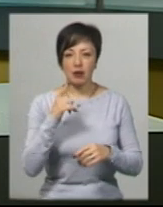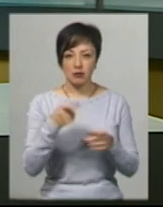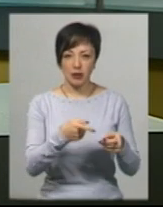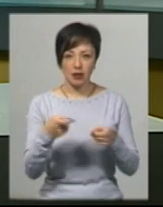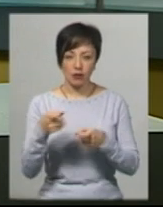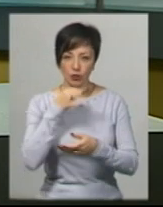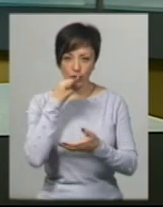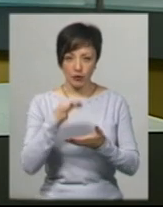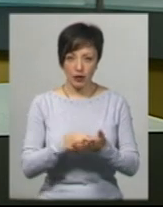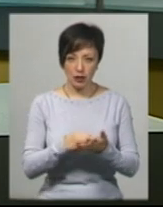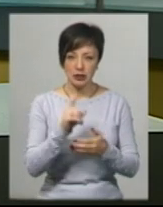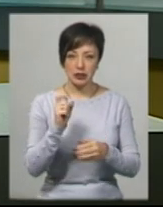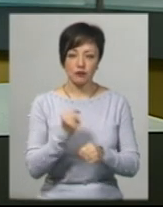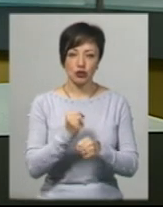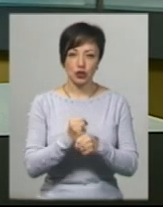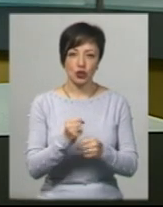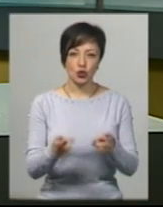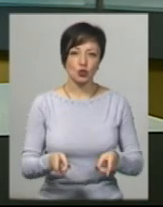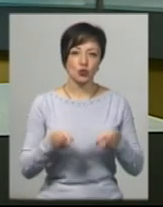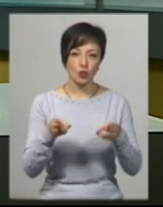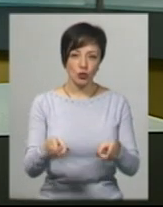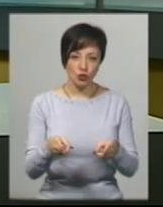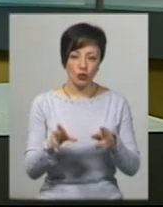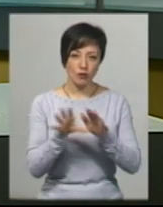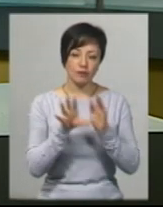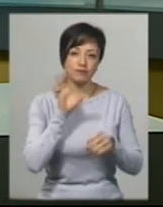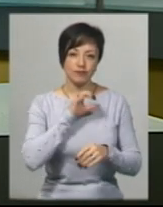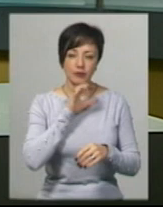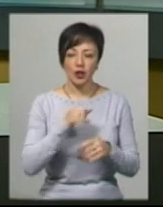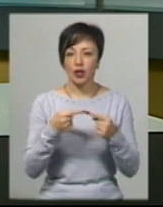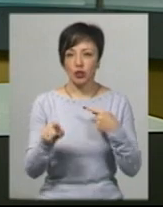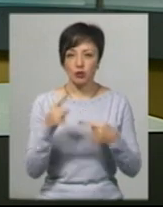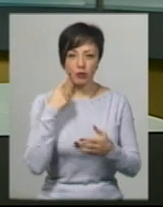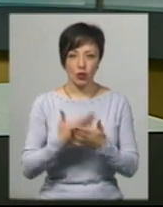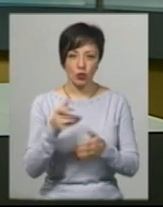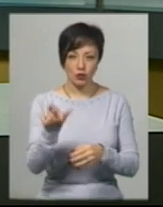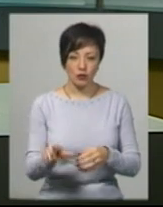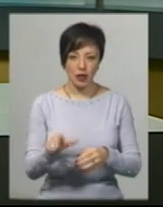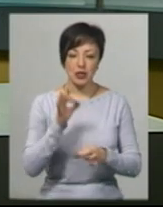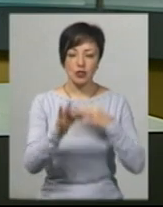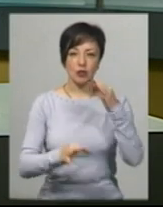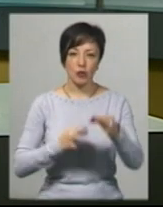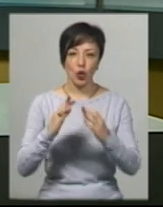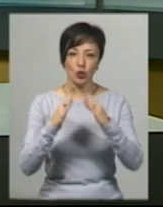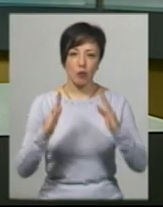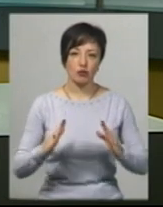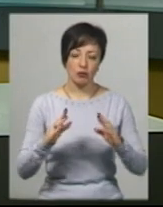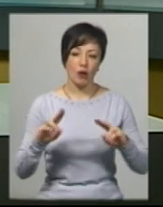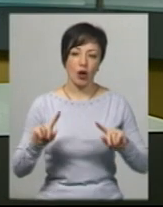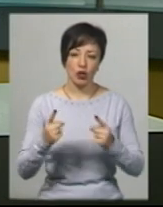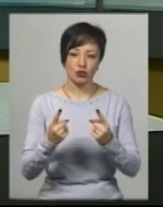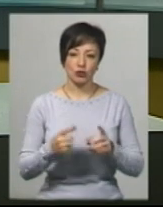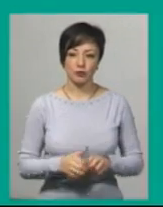притягувався до відповідальності за вчинення злочинів майнового характеру. Інший підозрюваний перебуває під цілодомовим домашнім арештом.